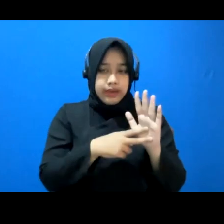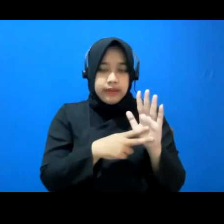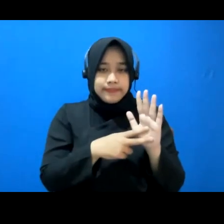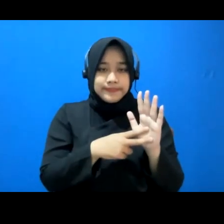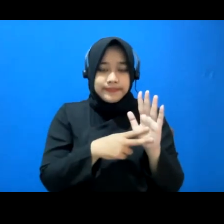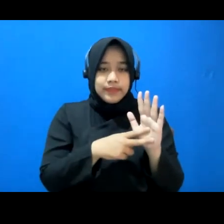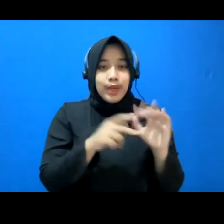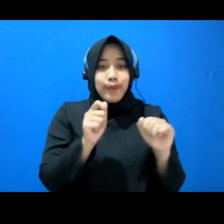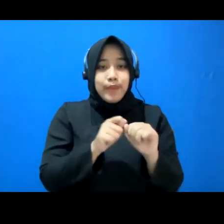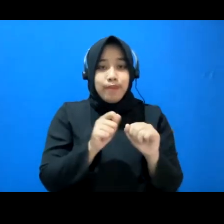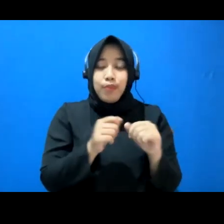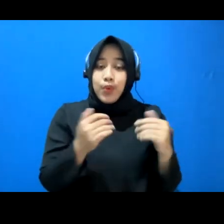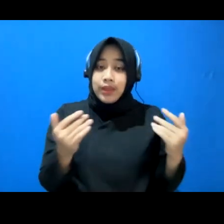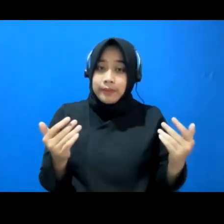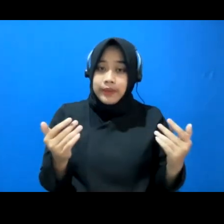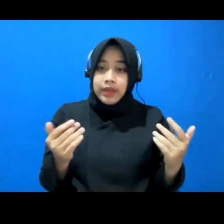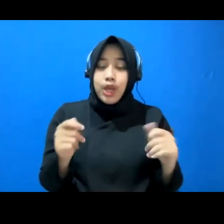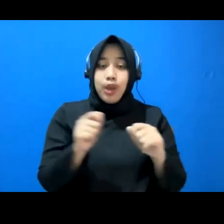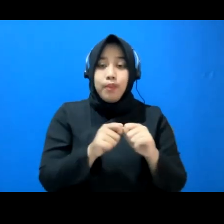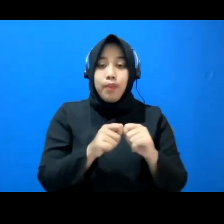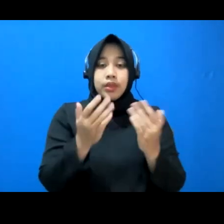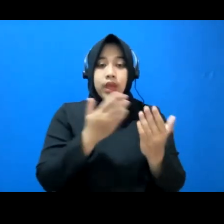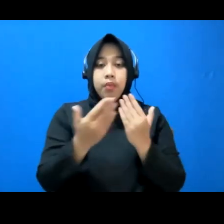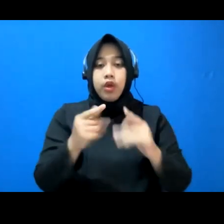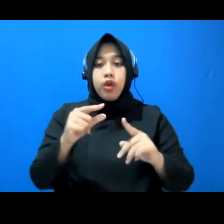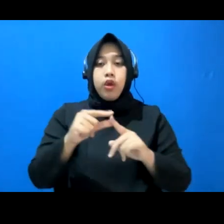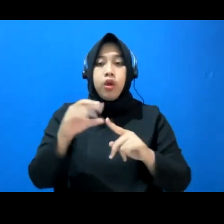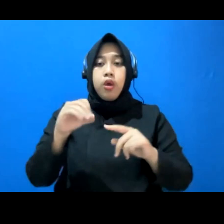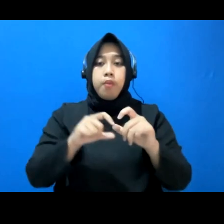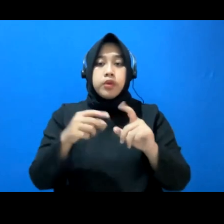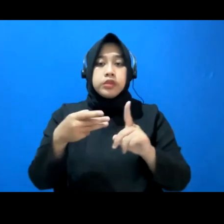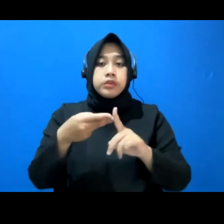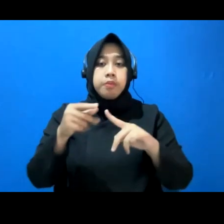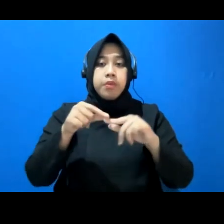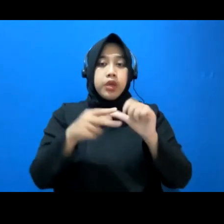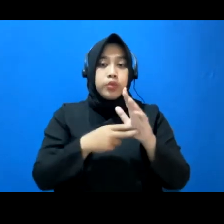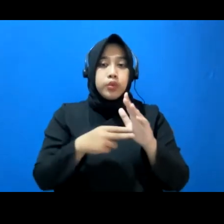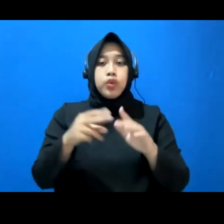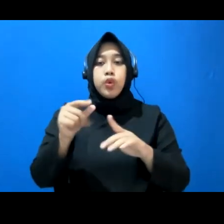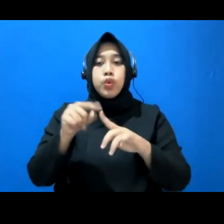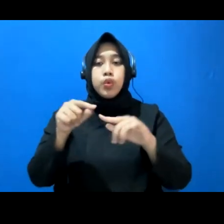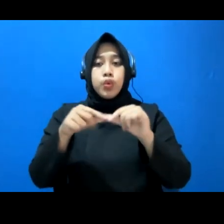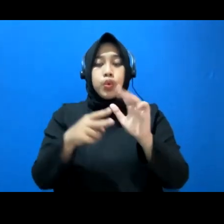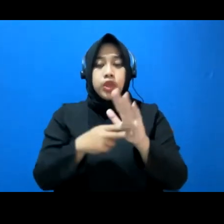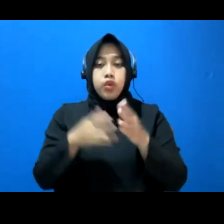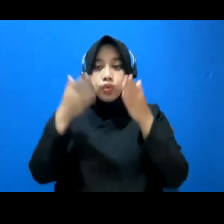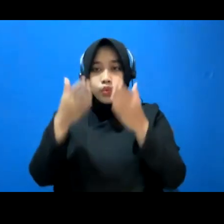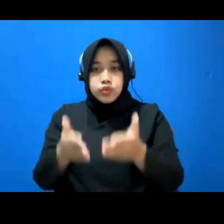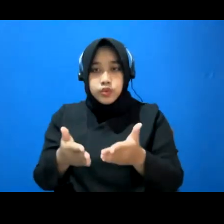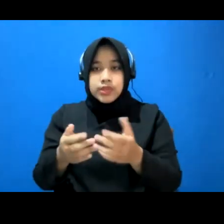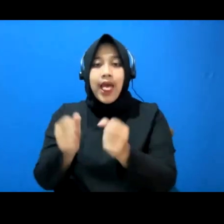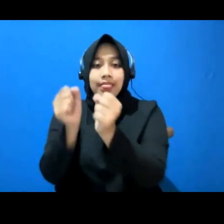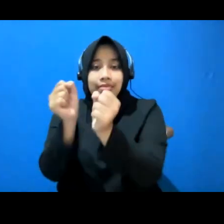membuat yang namanya aplikasi posbapum rutan khusus untuk tahanan yang butuh bantuan hukum. Jadi